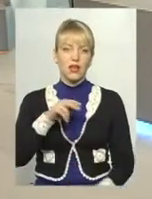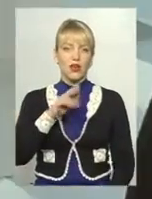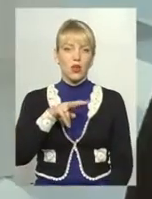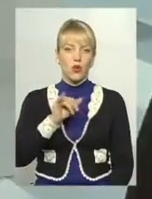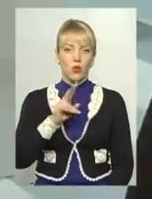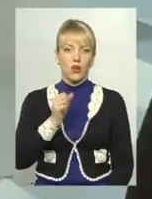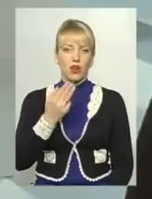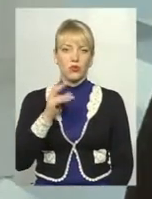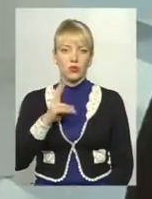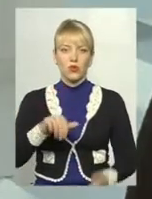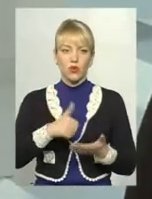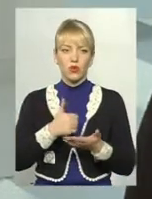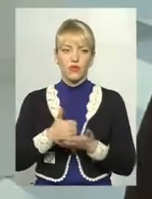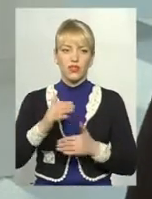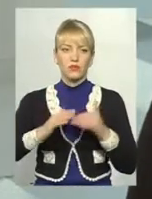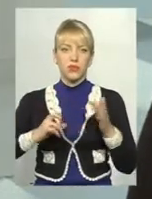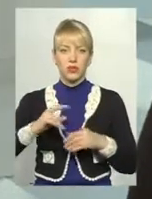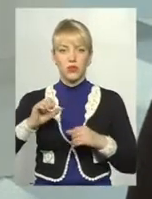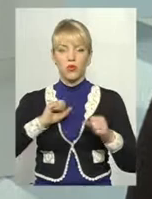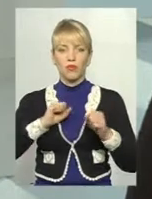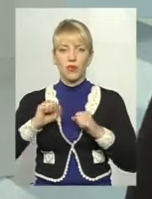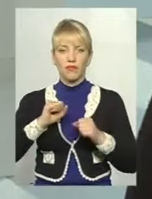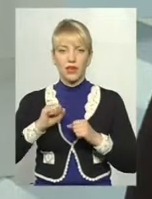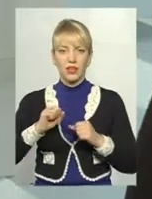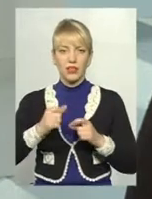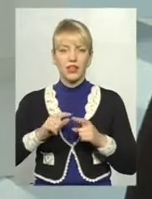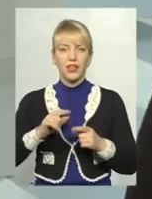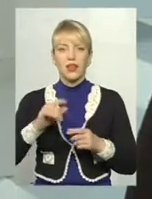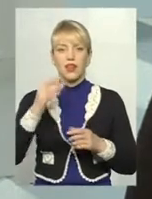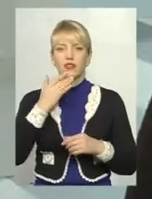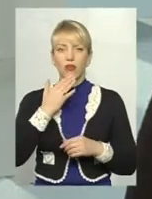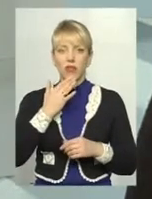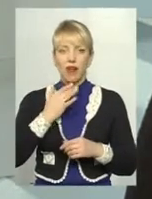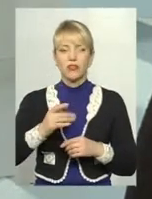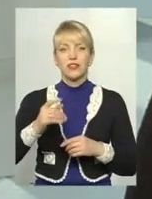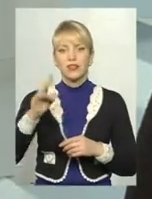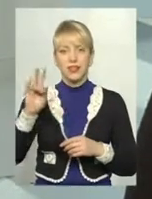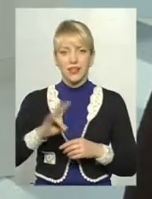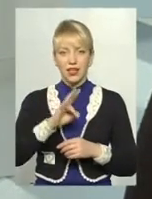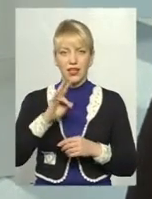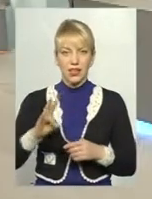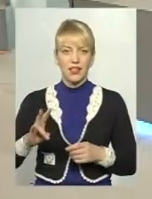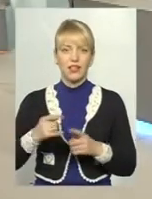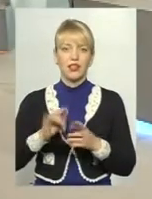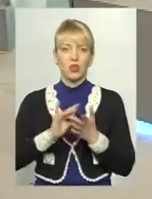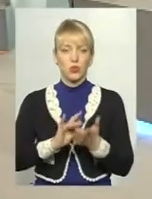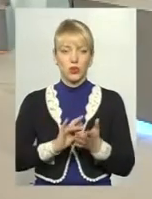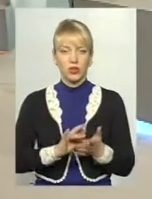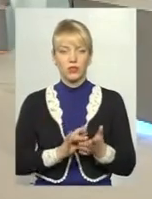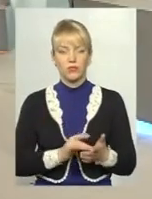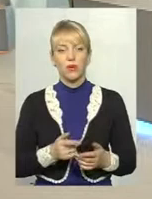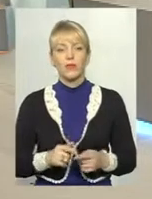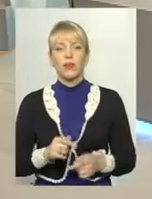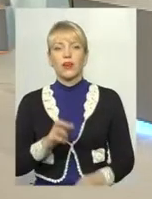Лукашук, головний спеціаліст управління культури, національності, релігій та туризму обласної державної адміністрації. Доброго дня. Ігор